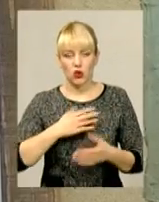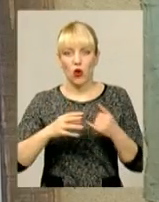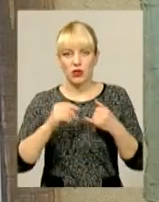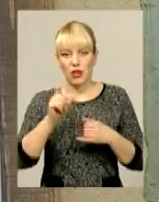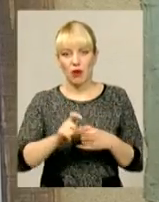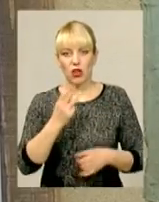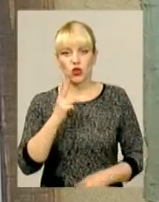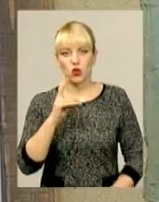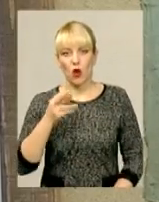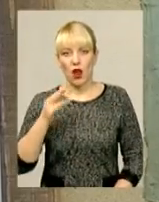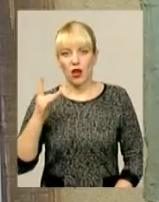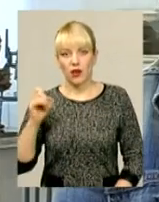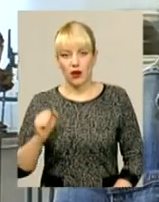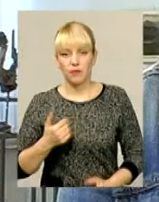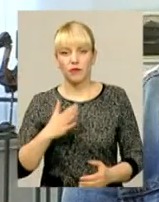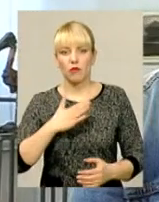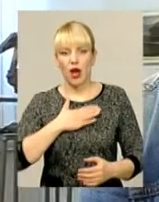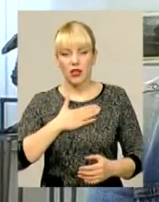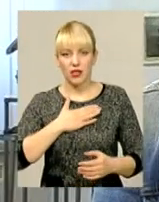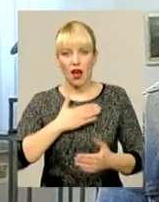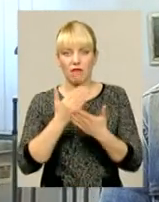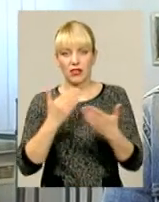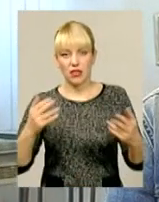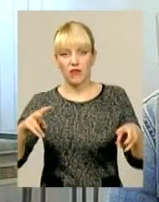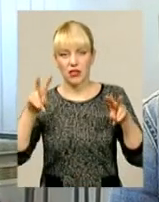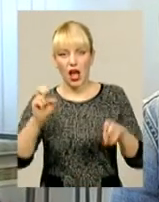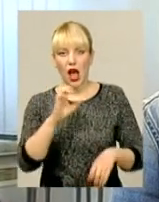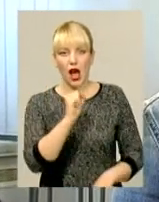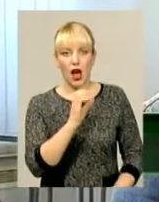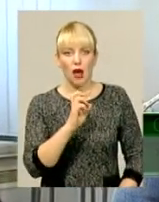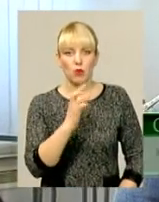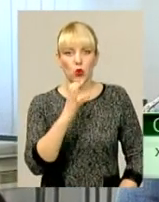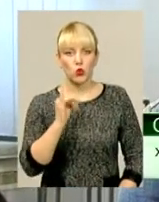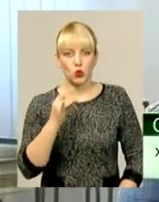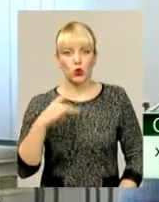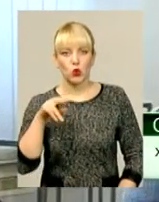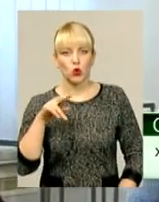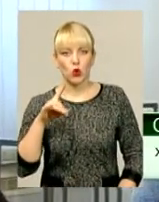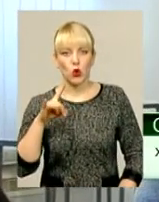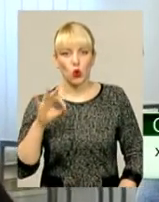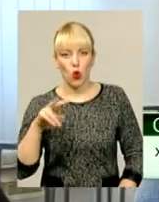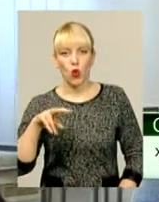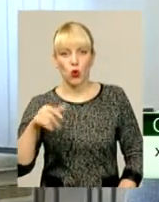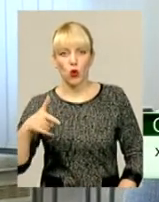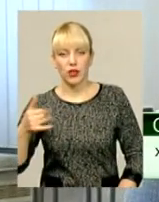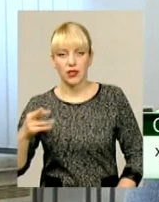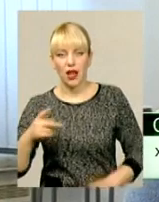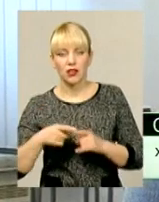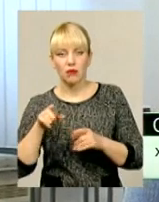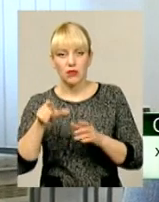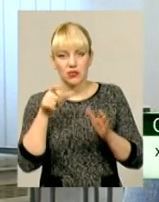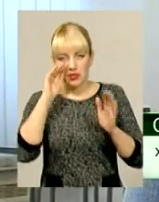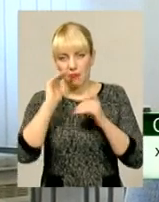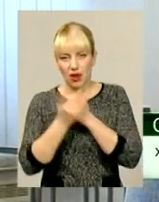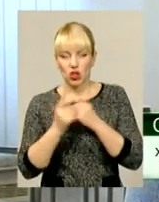Моя виставка називається «Абсудрологія». Тут ігра слов, там спрятано слово «дро»